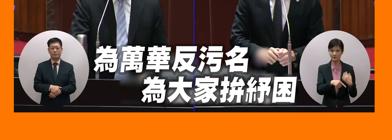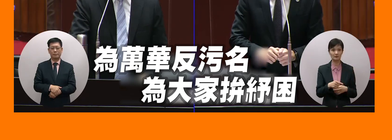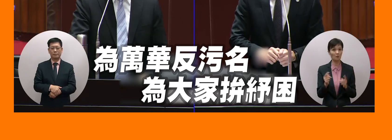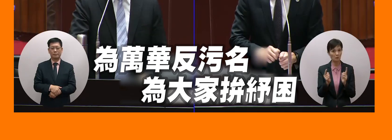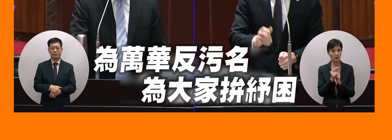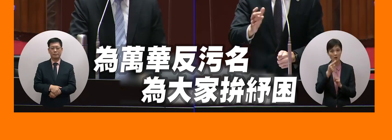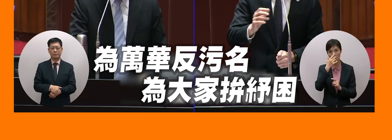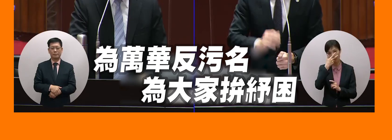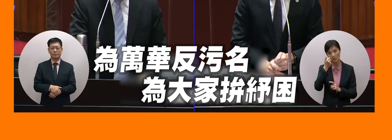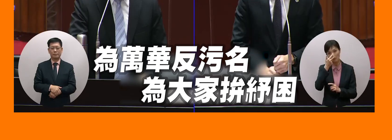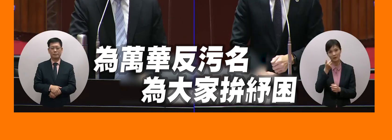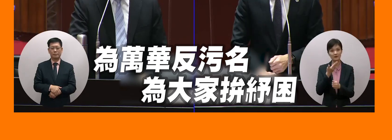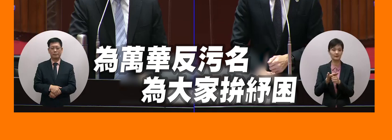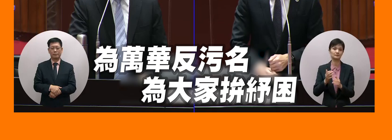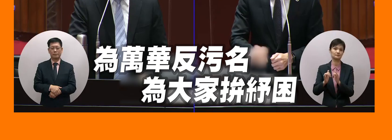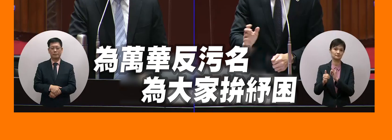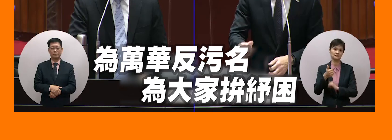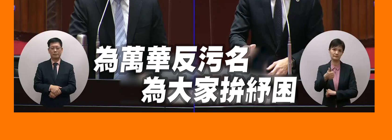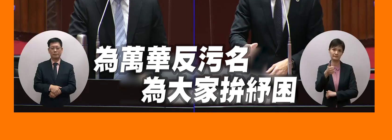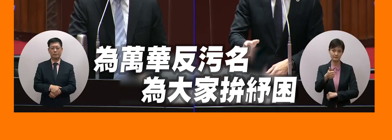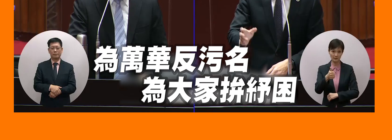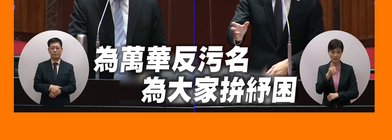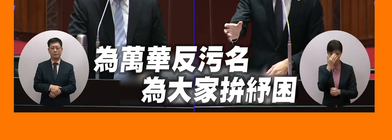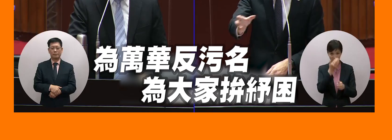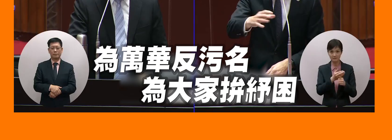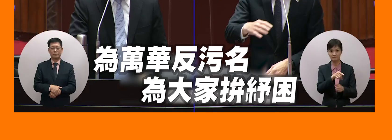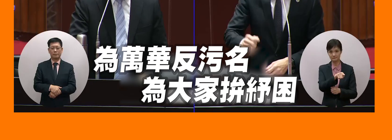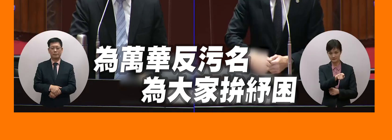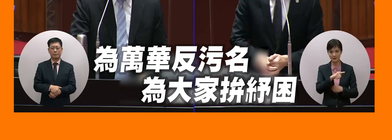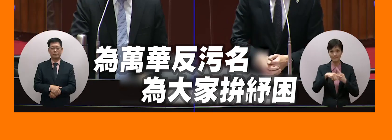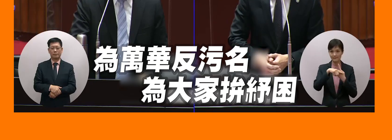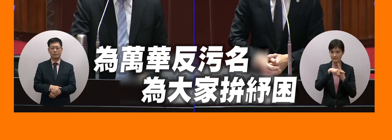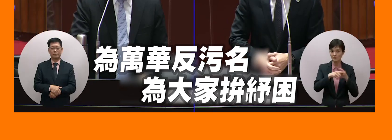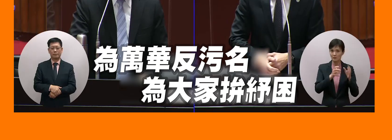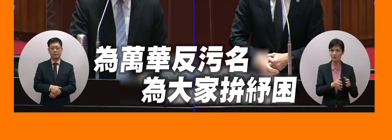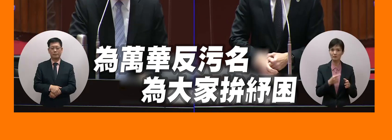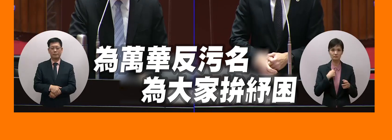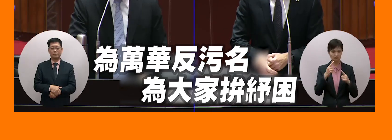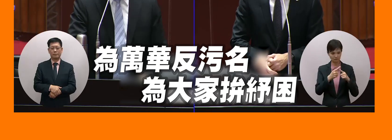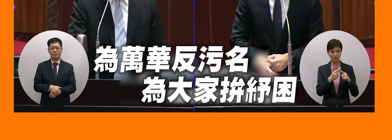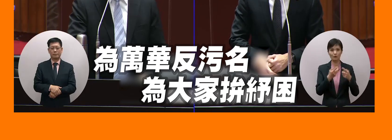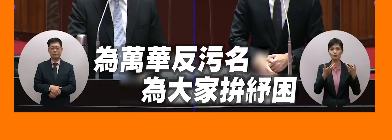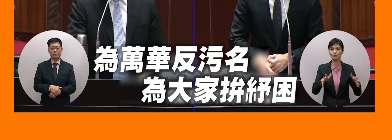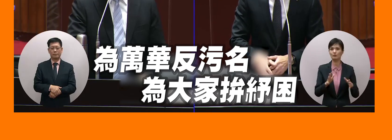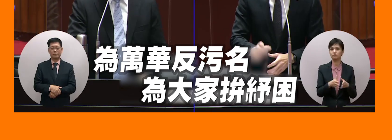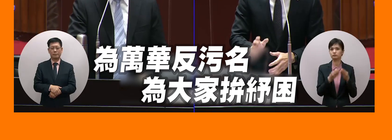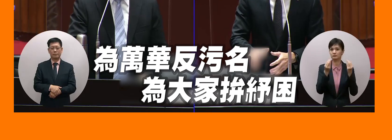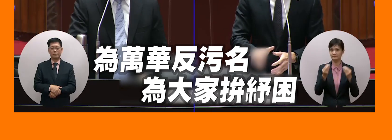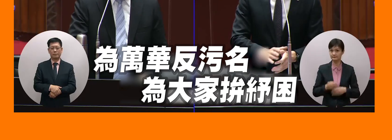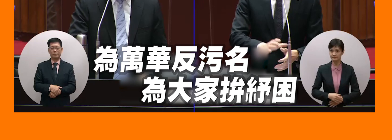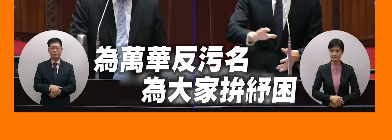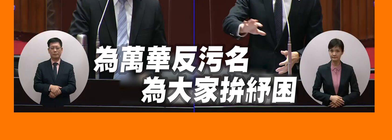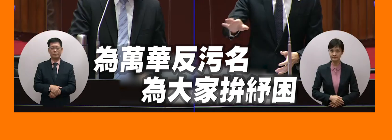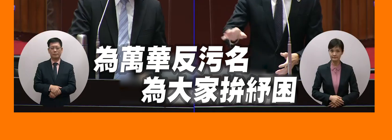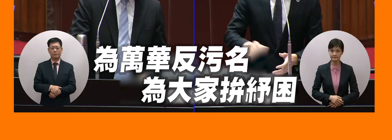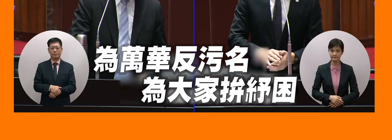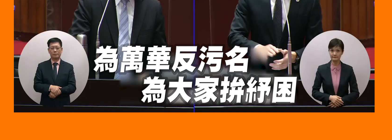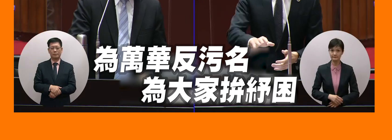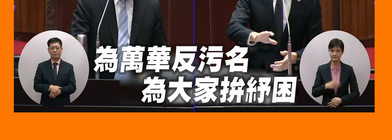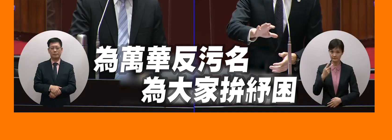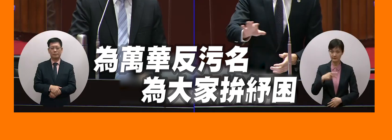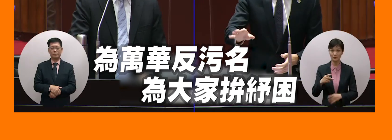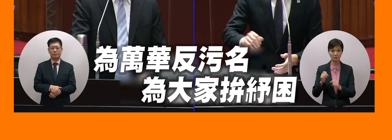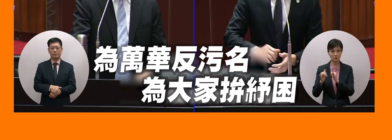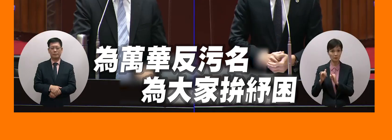眾很離憑麻煩議長研究一下我相信一座人也不用太多人那這就是除了這些